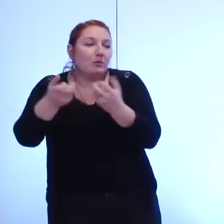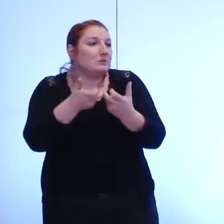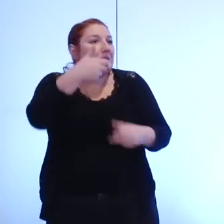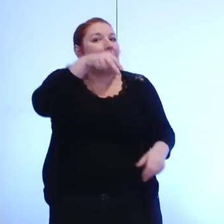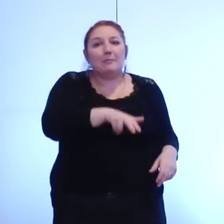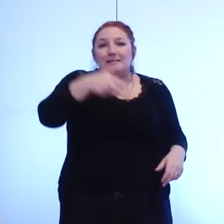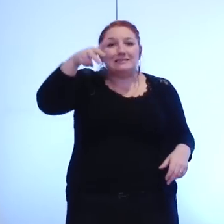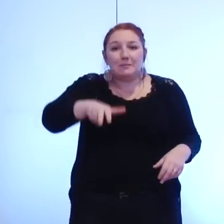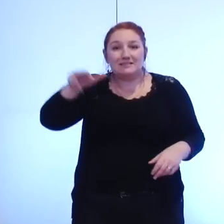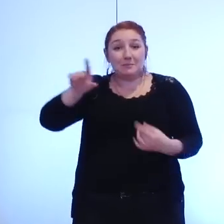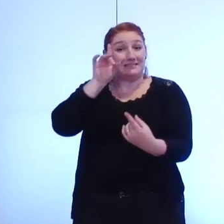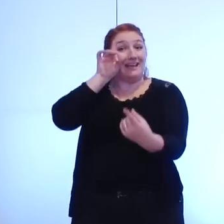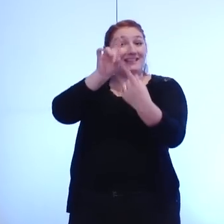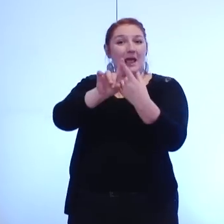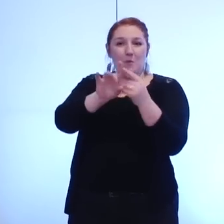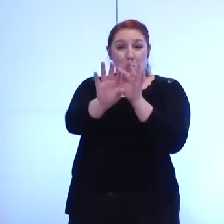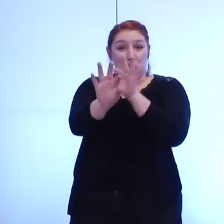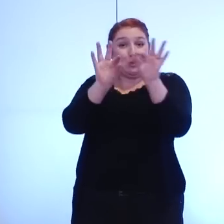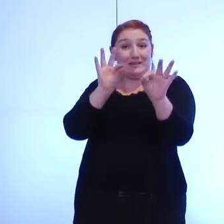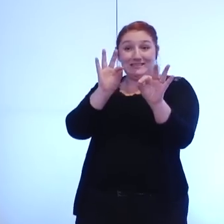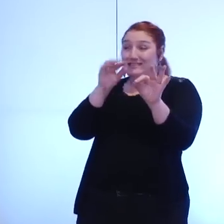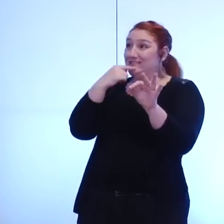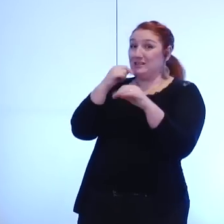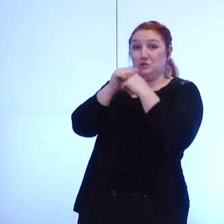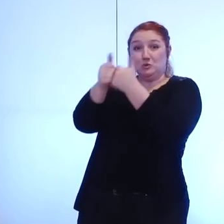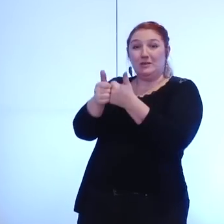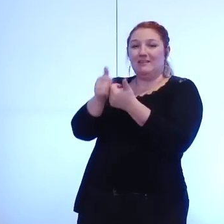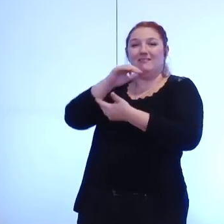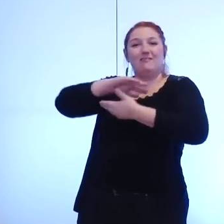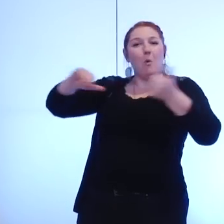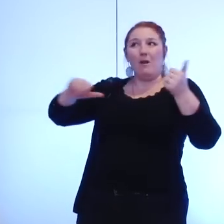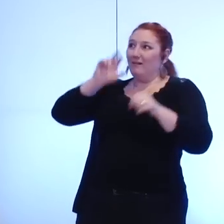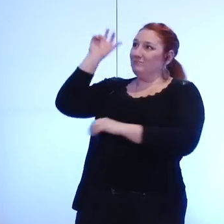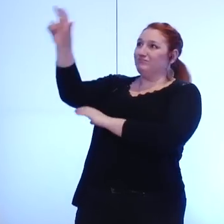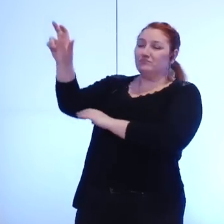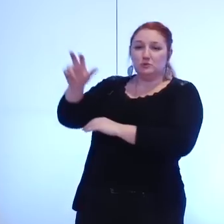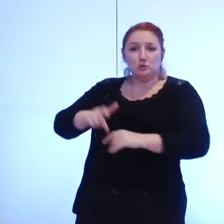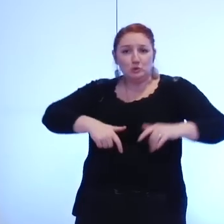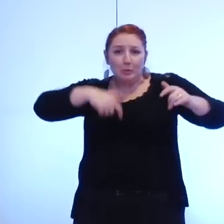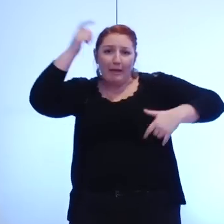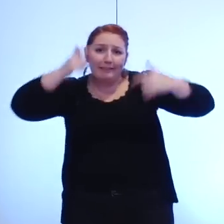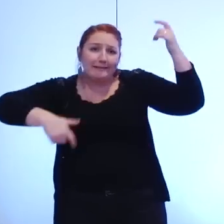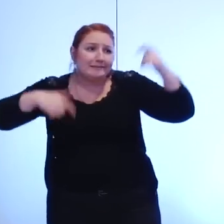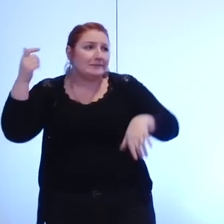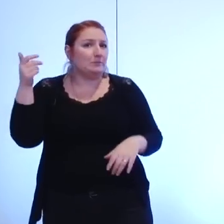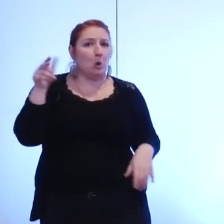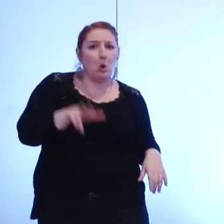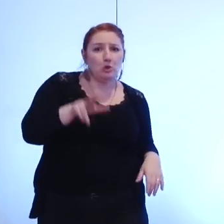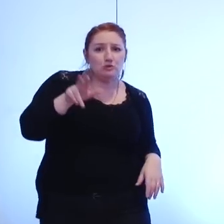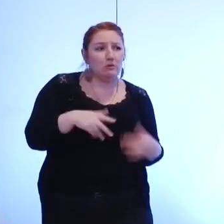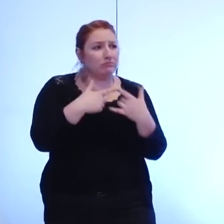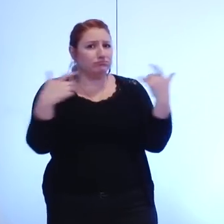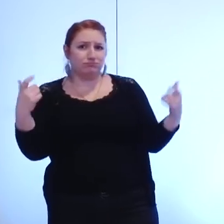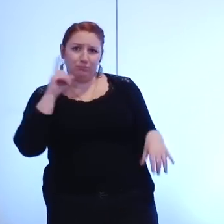à un transfert de compétences l'énergie l'urbanisme les déplacements le logement et pourquoi pas commencer en mars